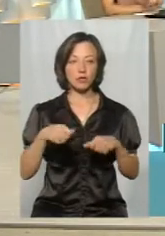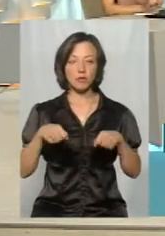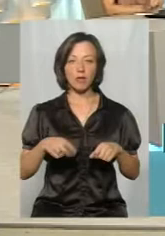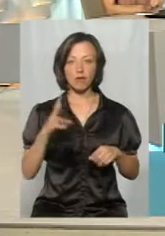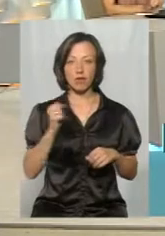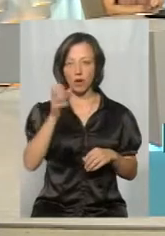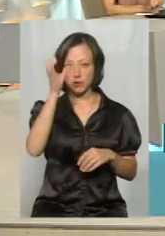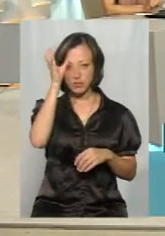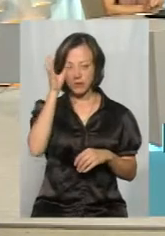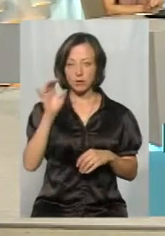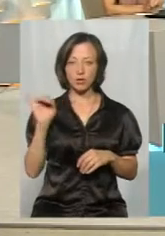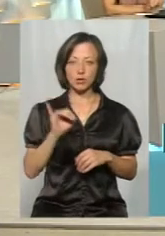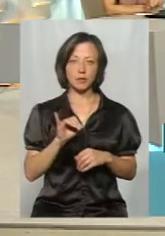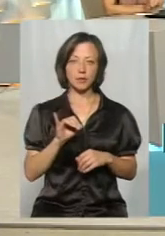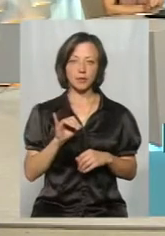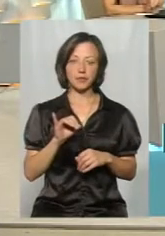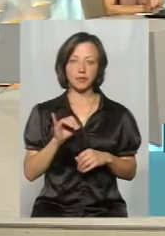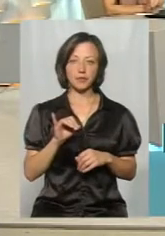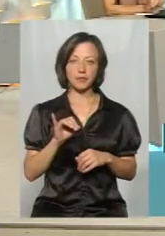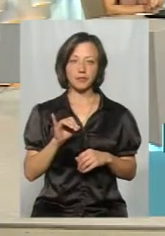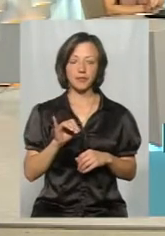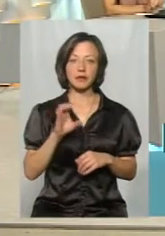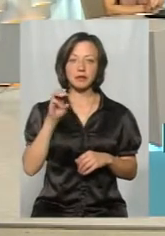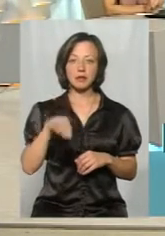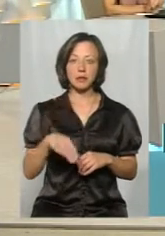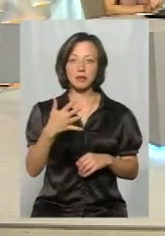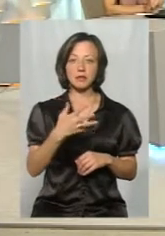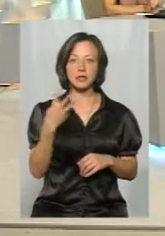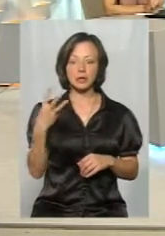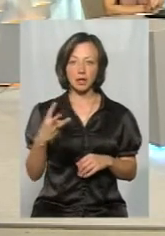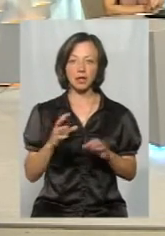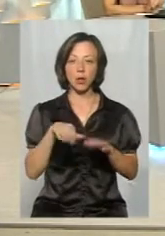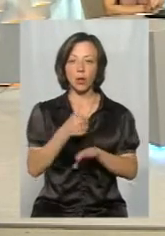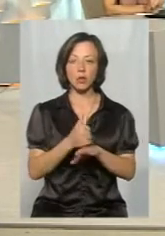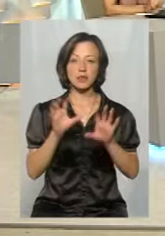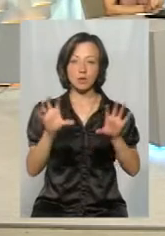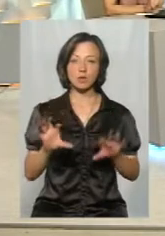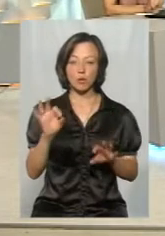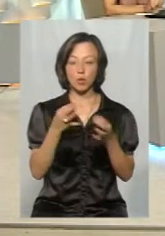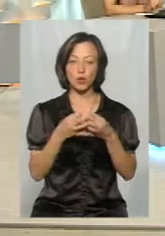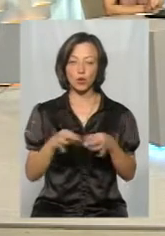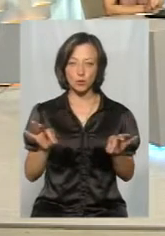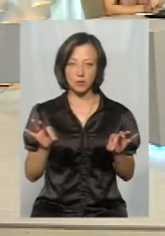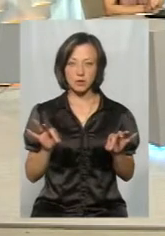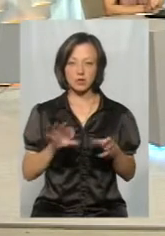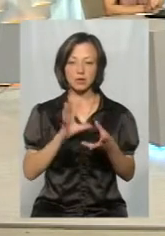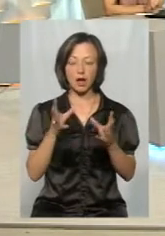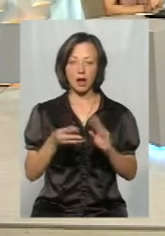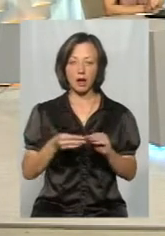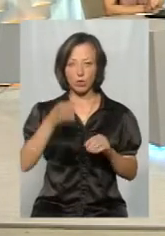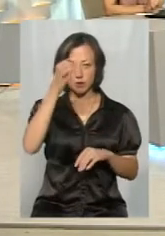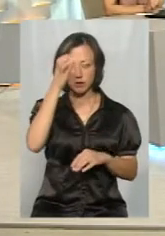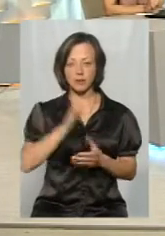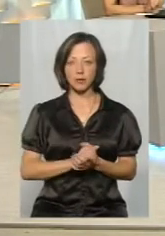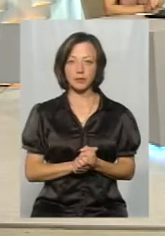освіту, оскільки тут 53-та стаття Конституції про доступність загальної освіти,